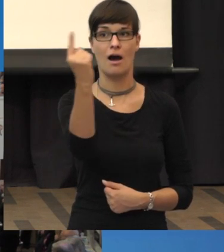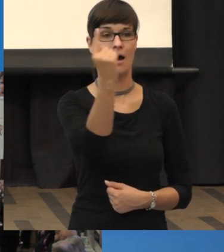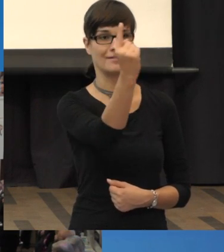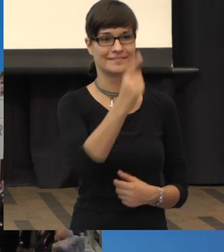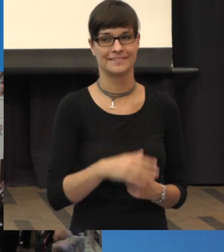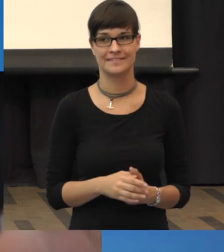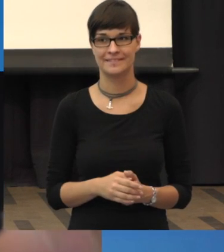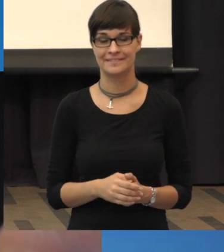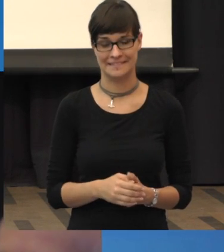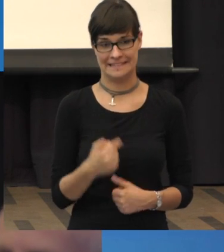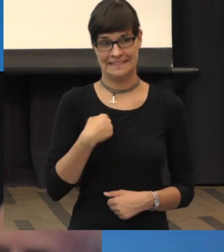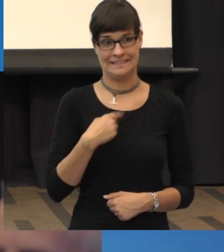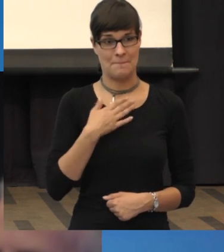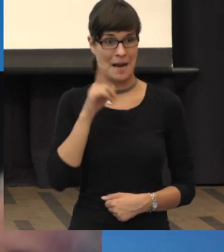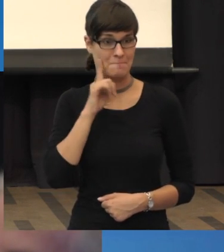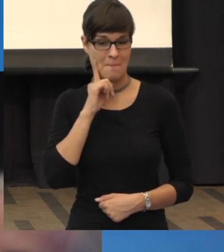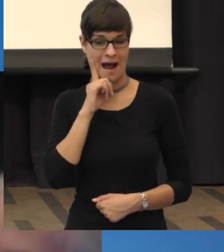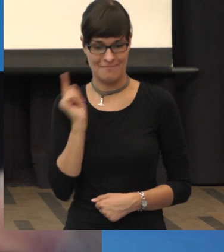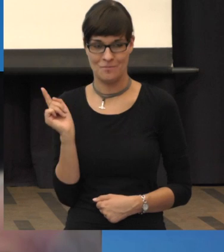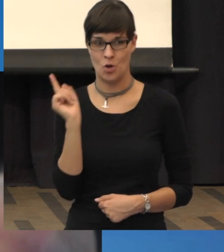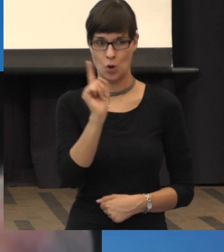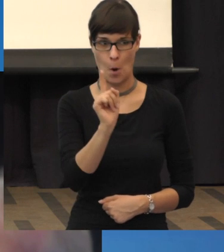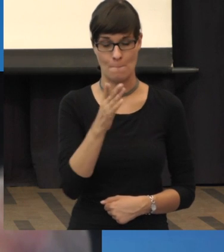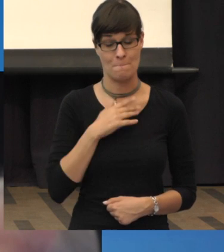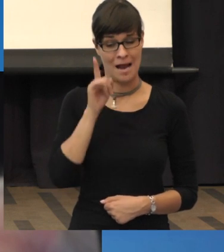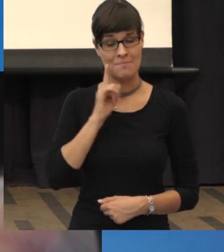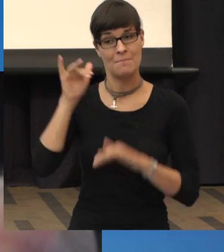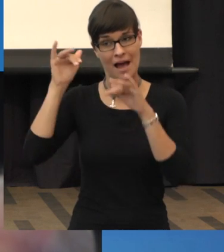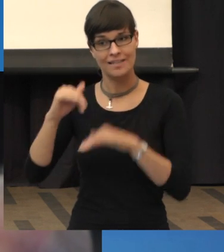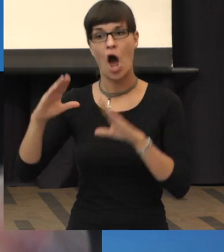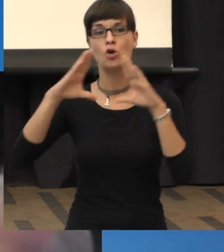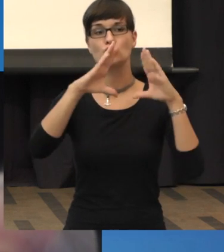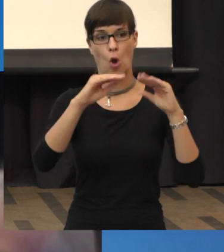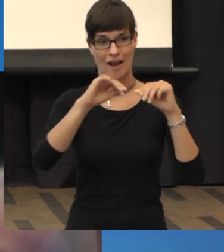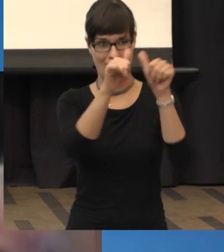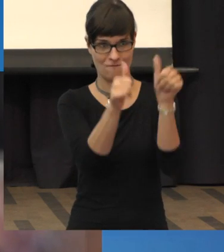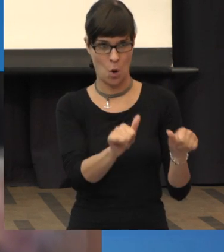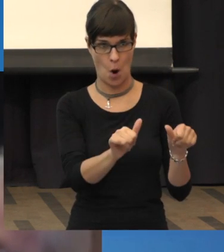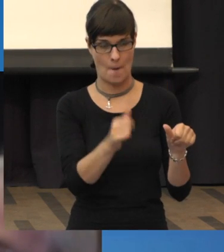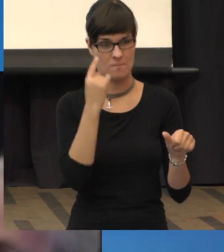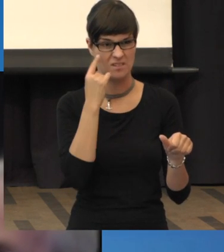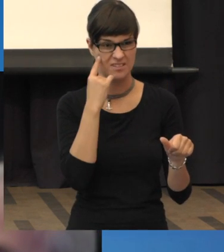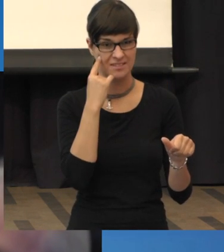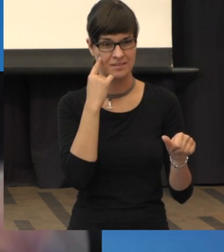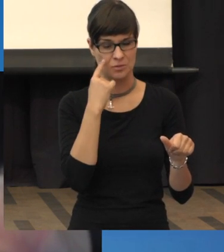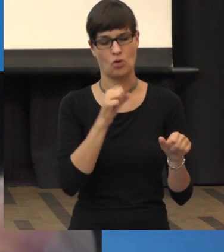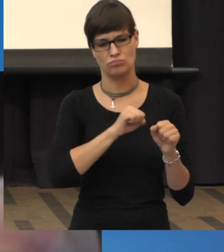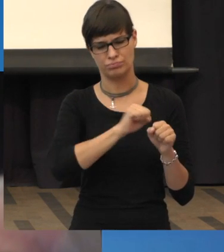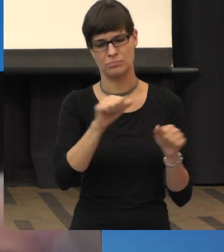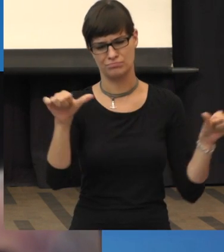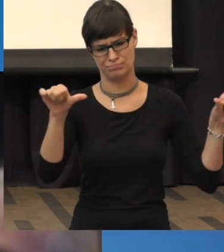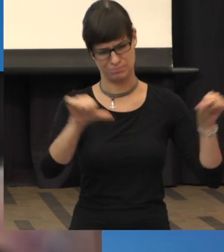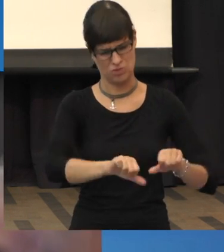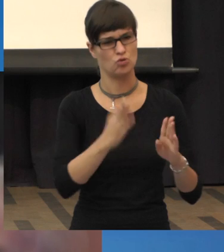ich bin, für meine Mutter sozusagen hier, die hat die trockene Makulat-Degeneration und die ist schon ziemlich auch fortgeschritten